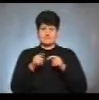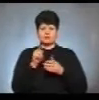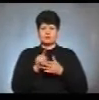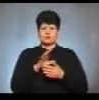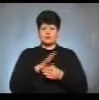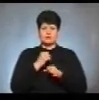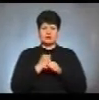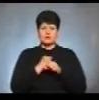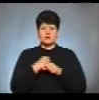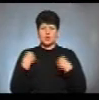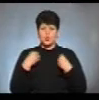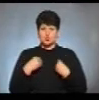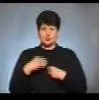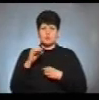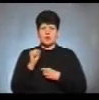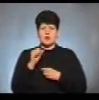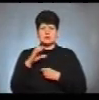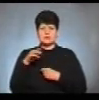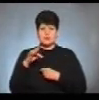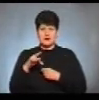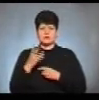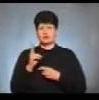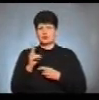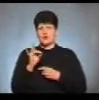костюми астронавтів, як костюм робота.